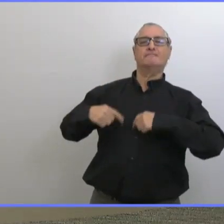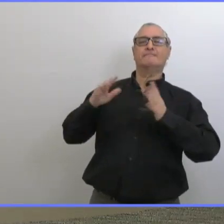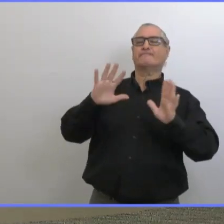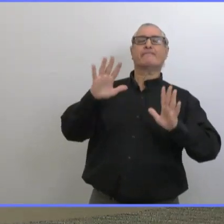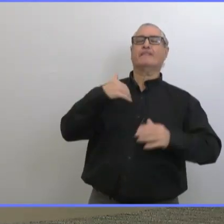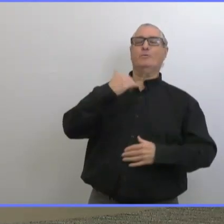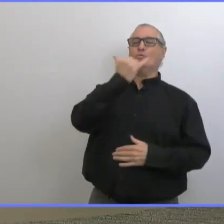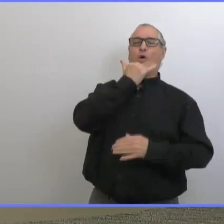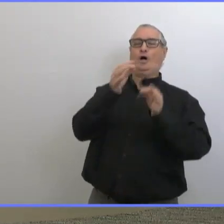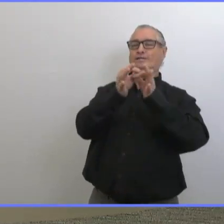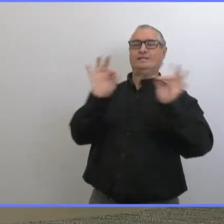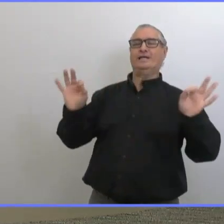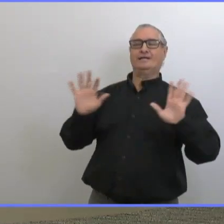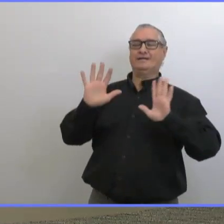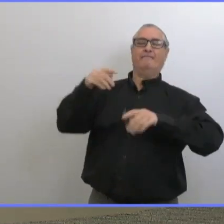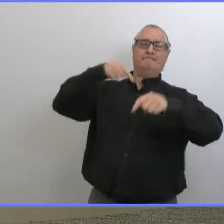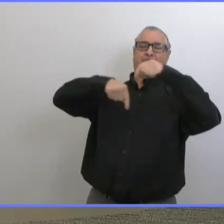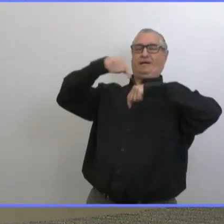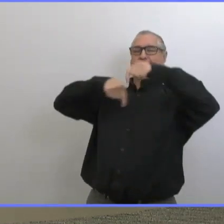laissez-moi reposer la question.